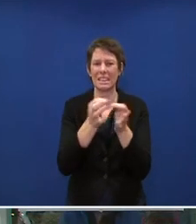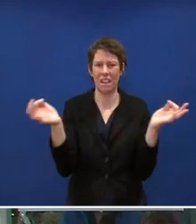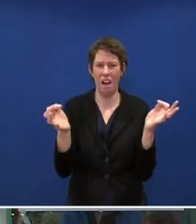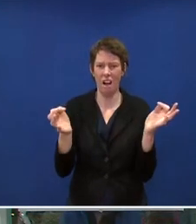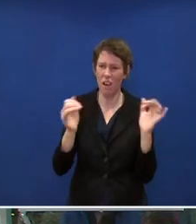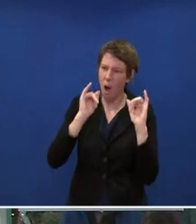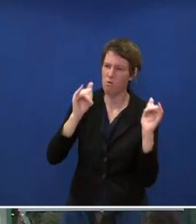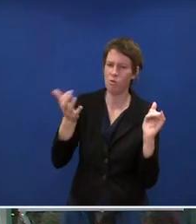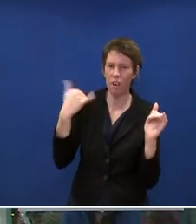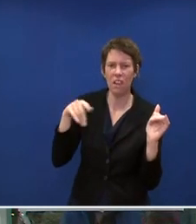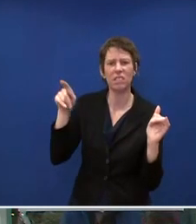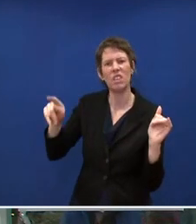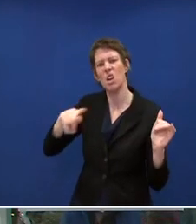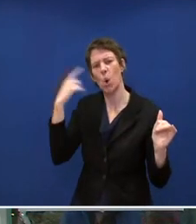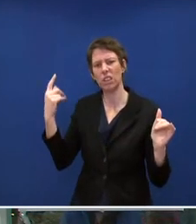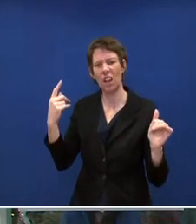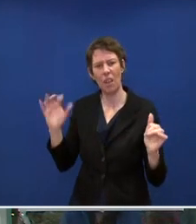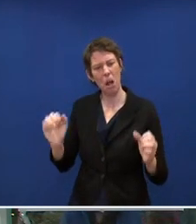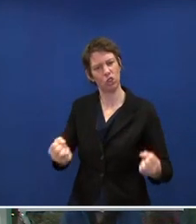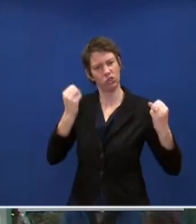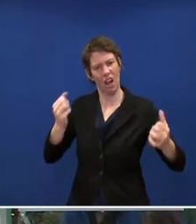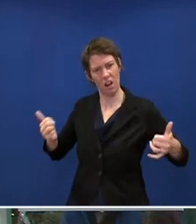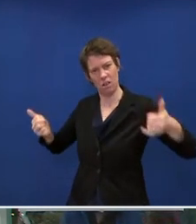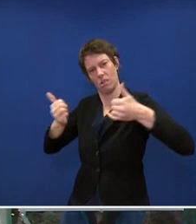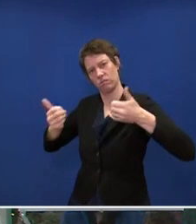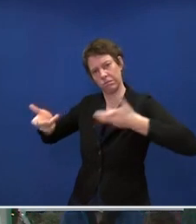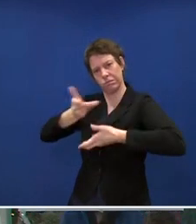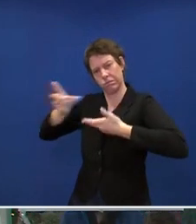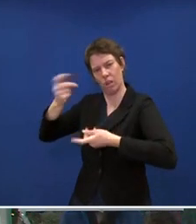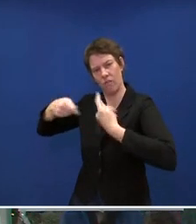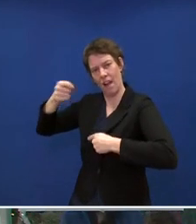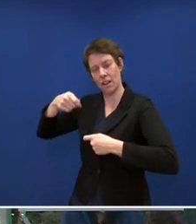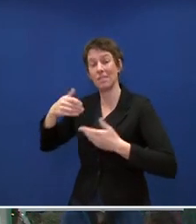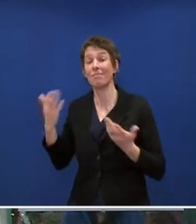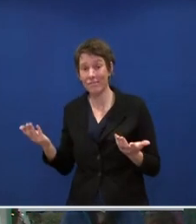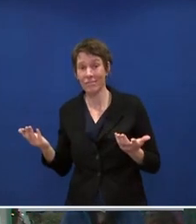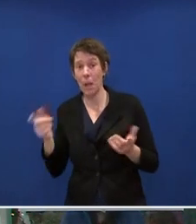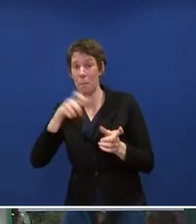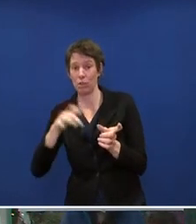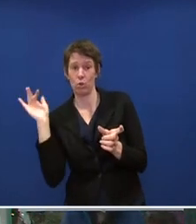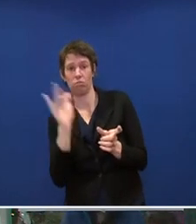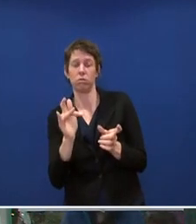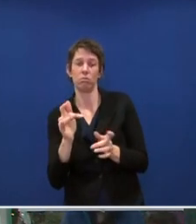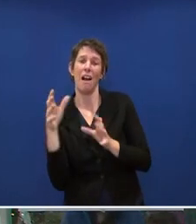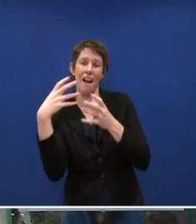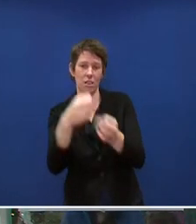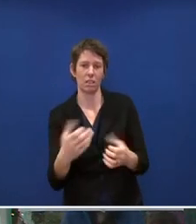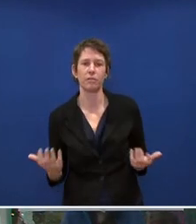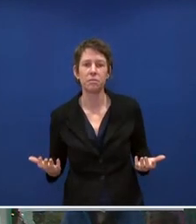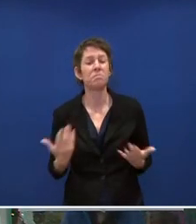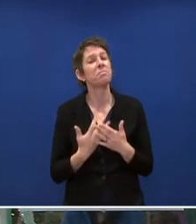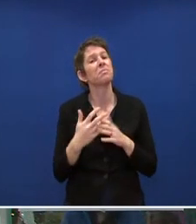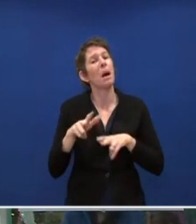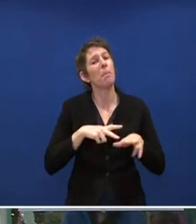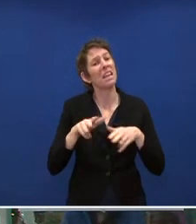aus einer Position der Stärke zu verhandeln. In dieser Kritik wurde Frau Kramp-Karrenbauer ganz persönlich angegriffen. Ist im Ministerium diese